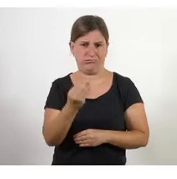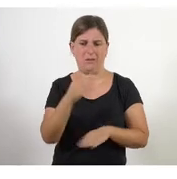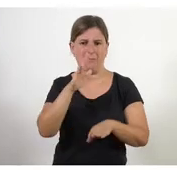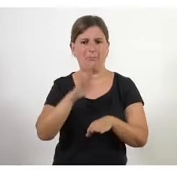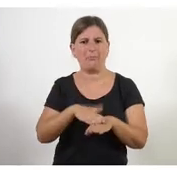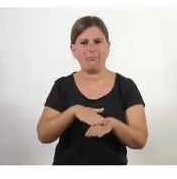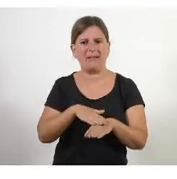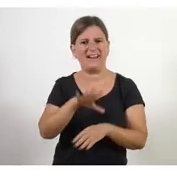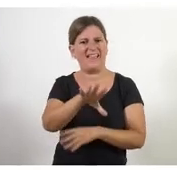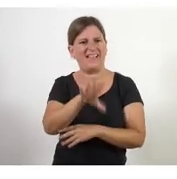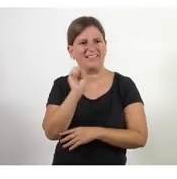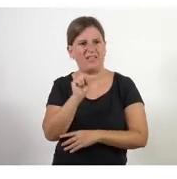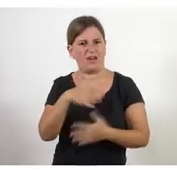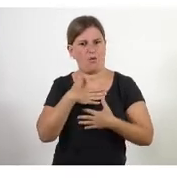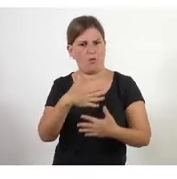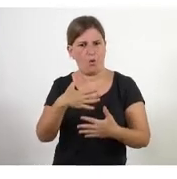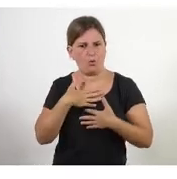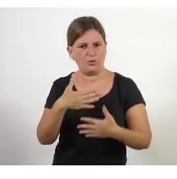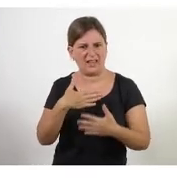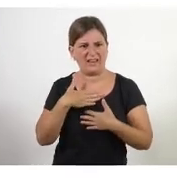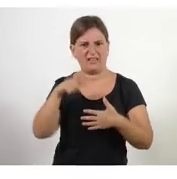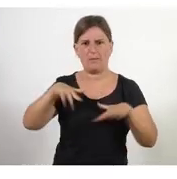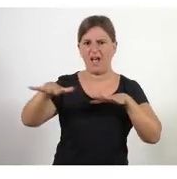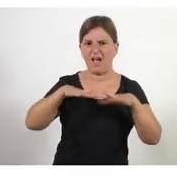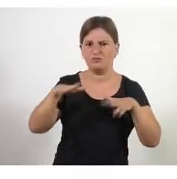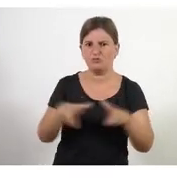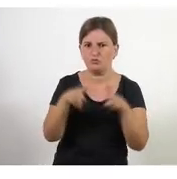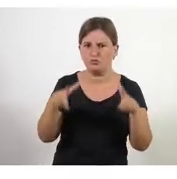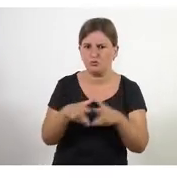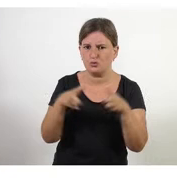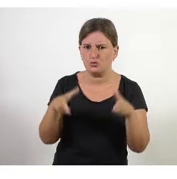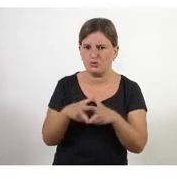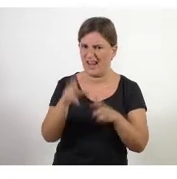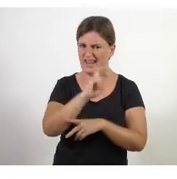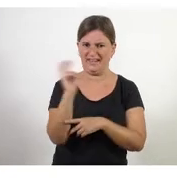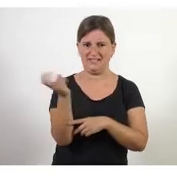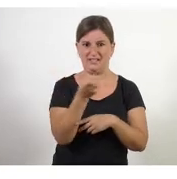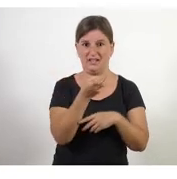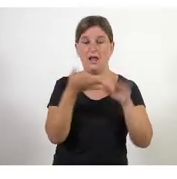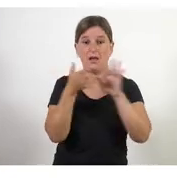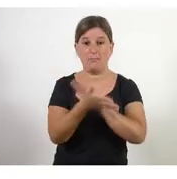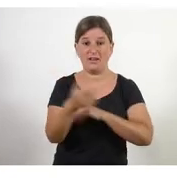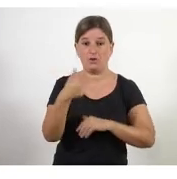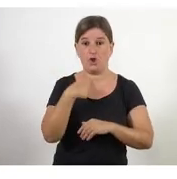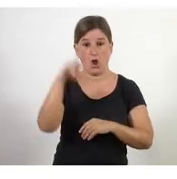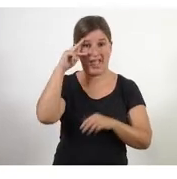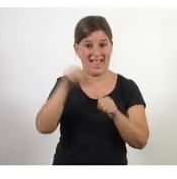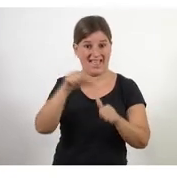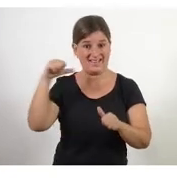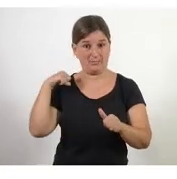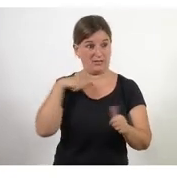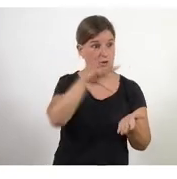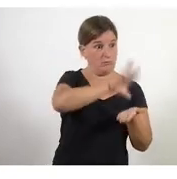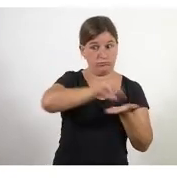el voluntariat, l'acció social, etcètera, i des d'aquí, ajuntant aquestes dues parts del meu